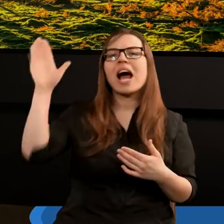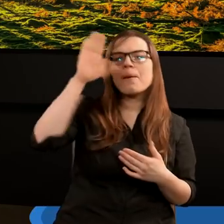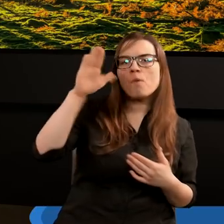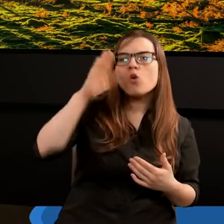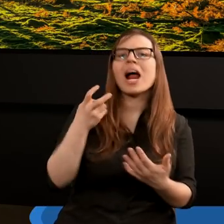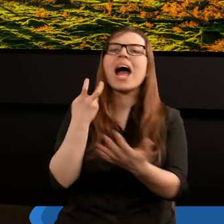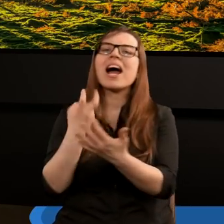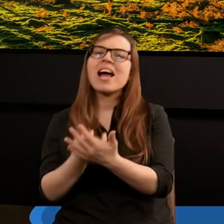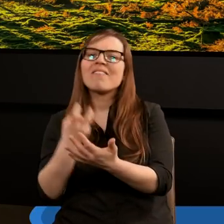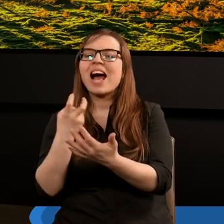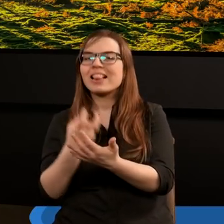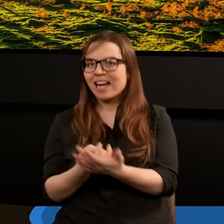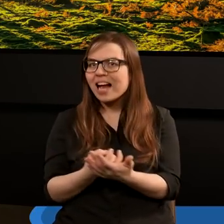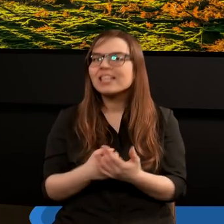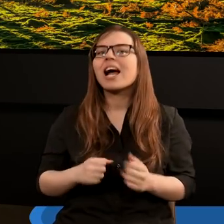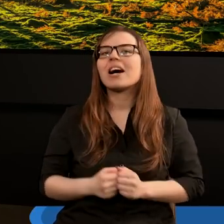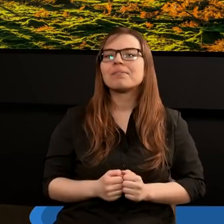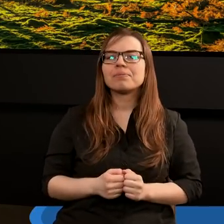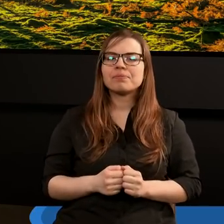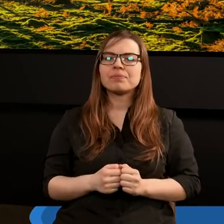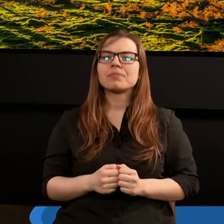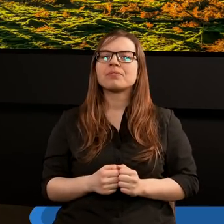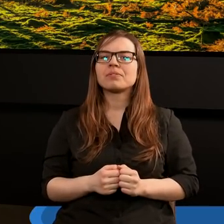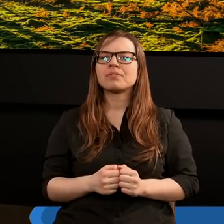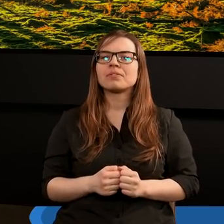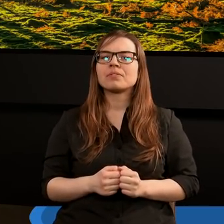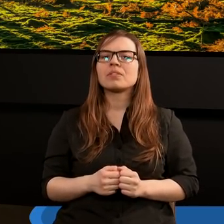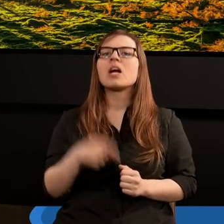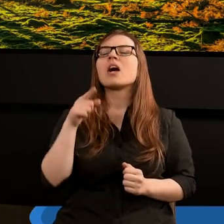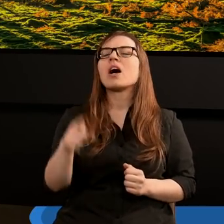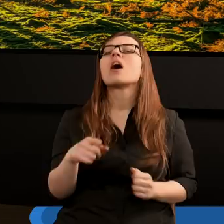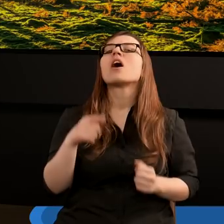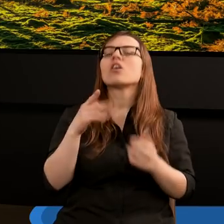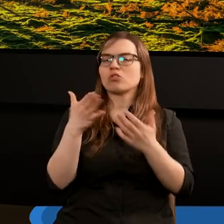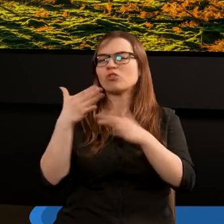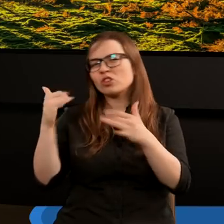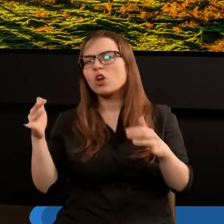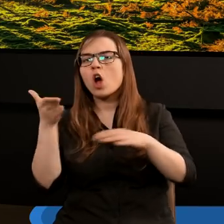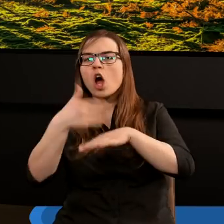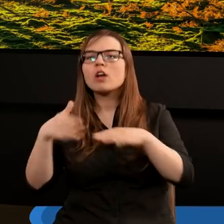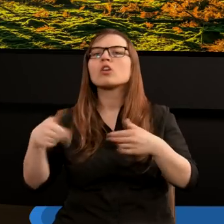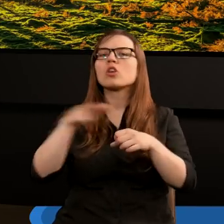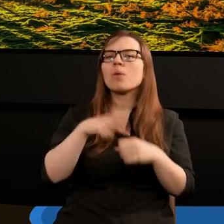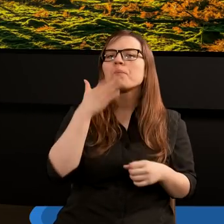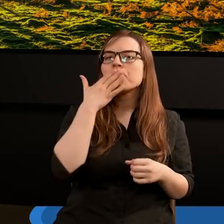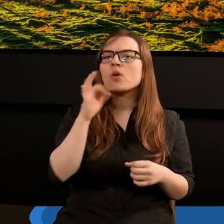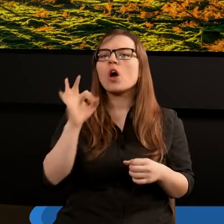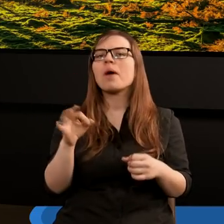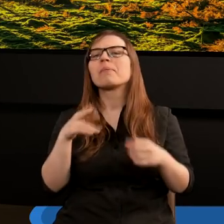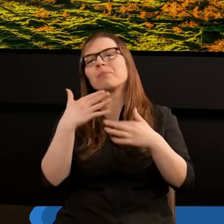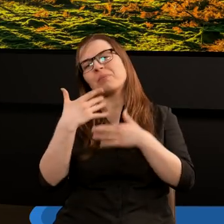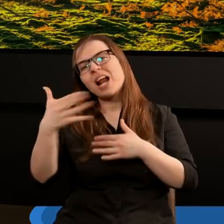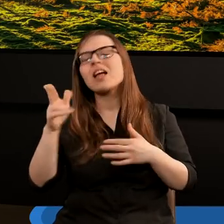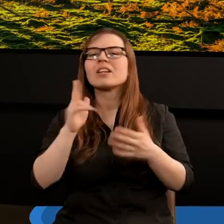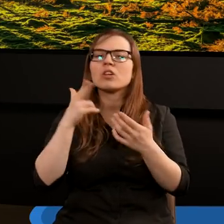Ewangelia. Dotykaliśmy wcześniejszych rozdziałów, w których chociażby mówiliśmy o celu